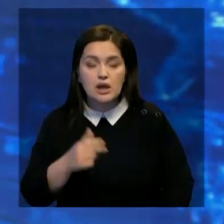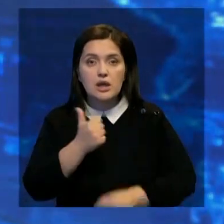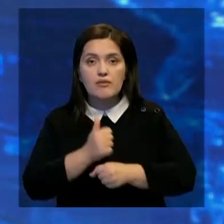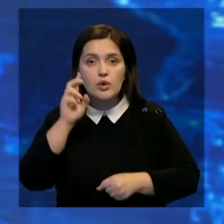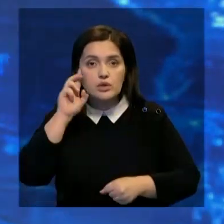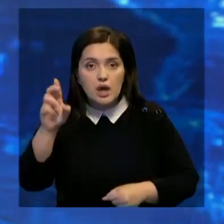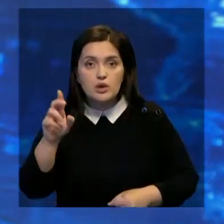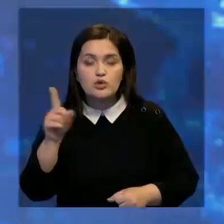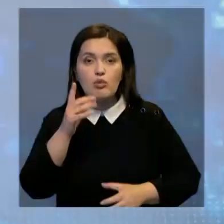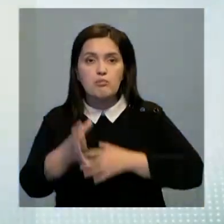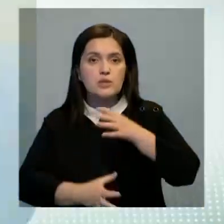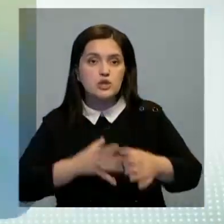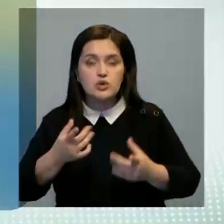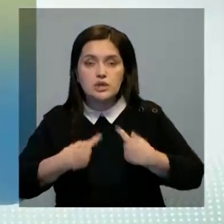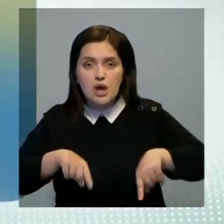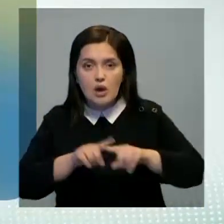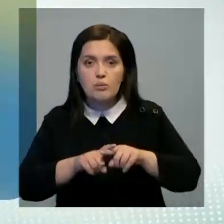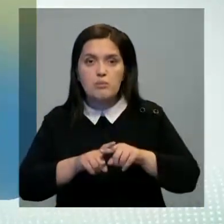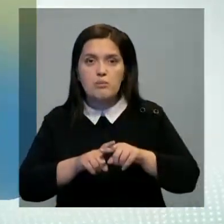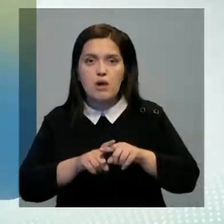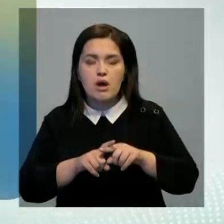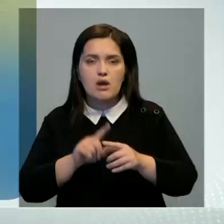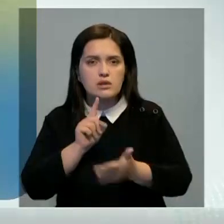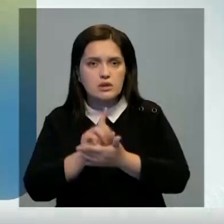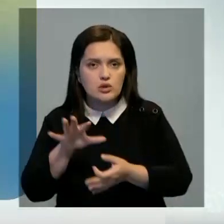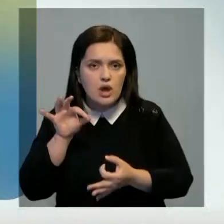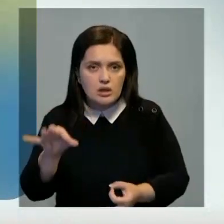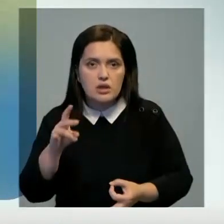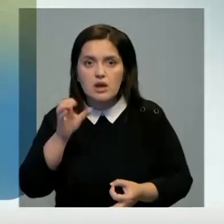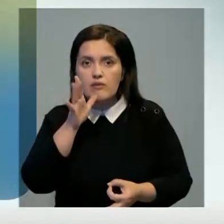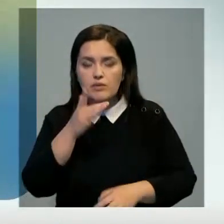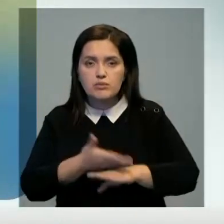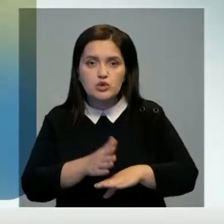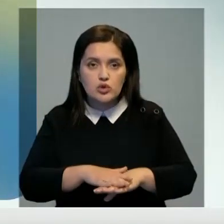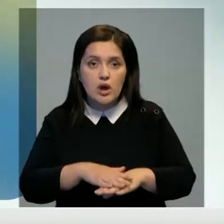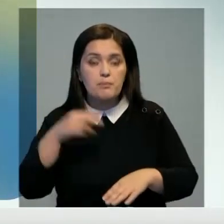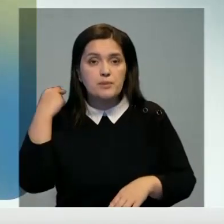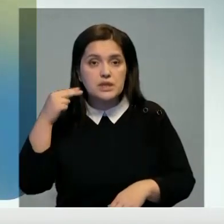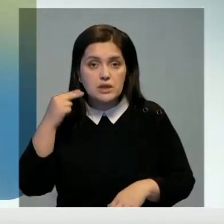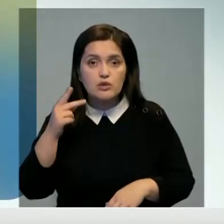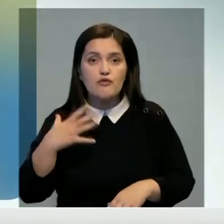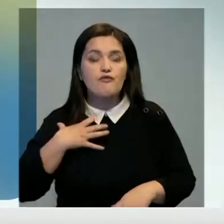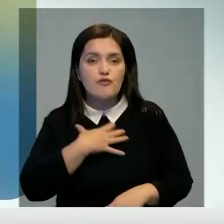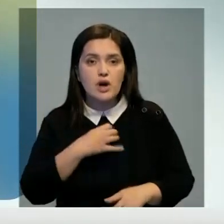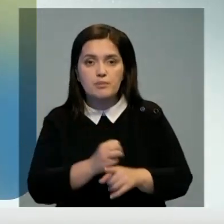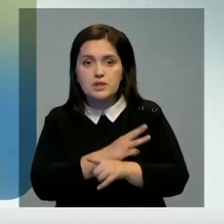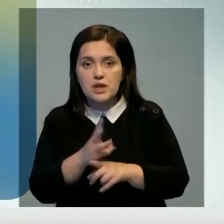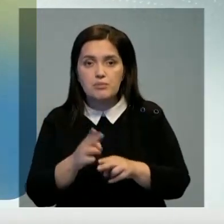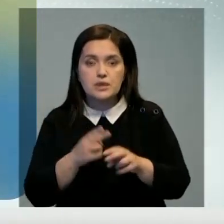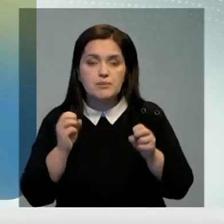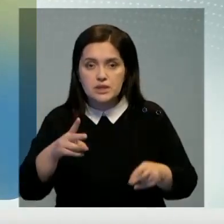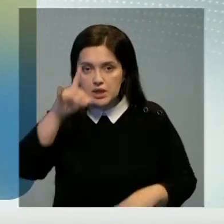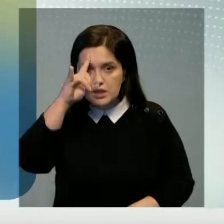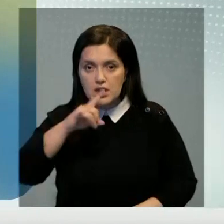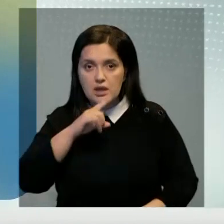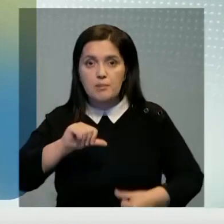государства отметил, что международное сообщество не должно оставлять Афганистан на время переломного момента. Президент также подчеркнул важность обеспечения